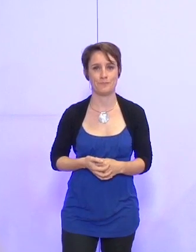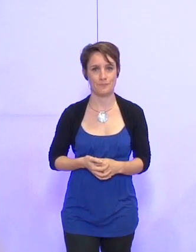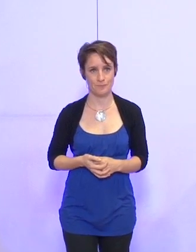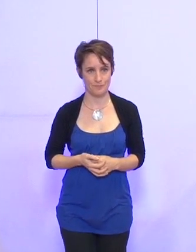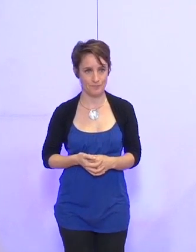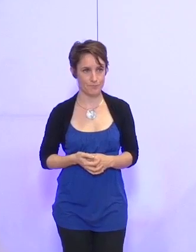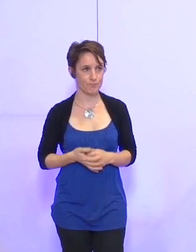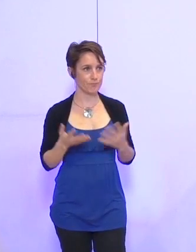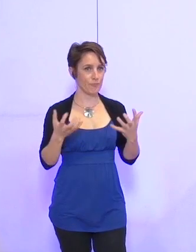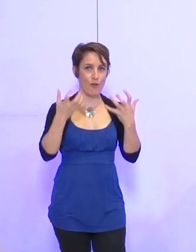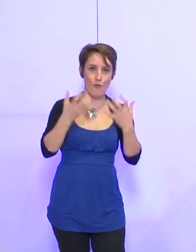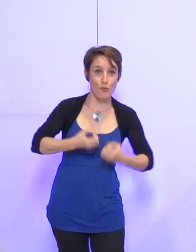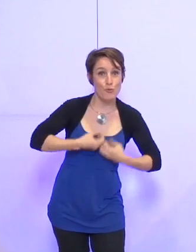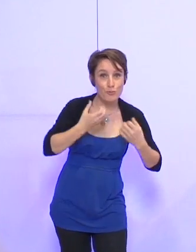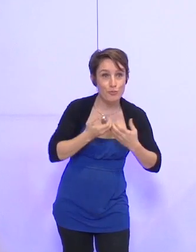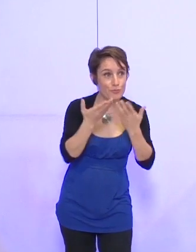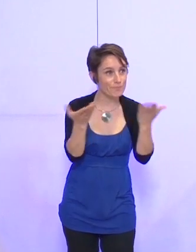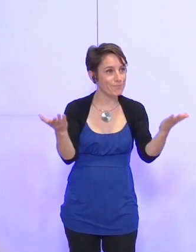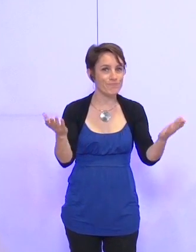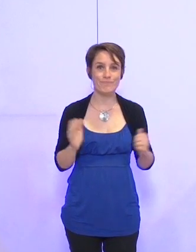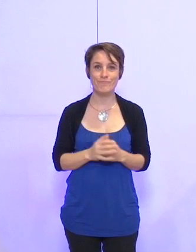Y a-t-il des prises de parole ?